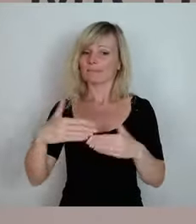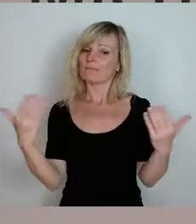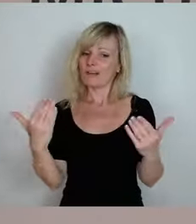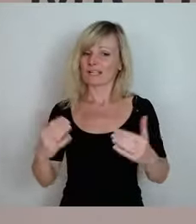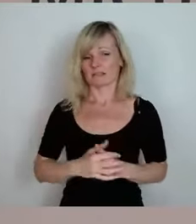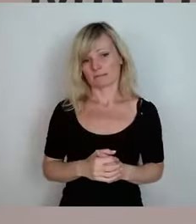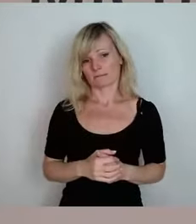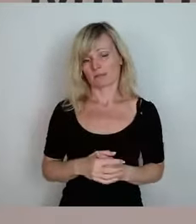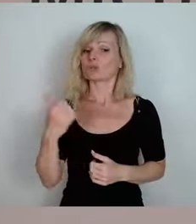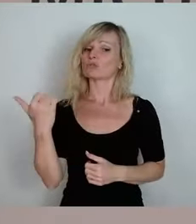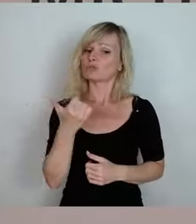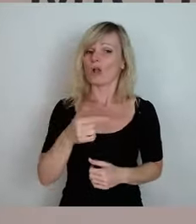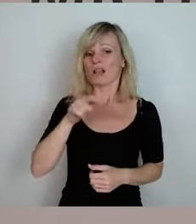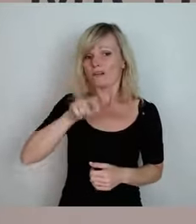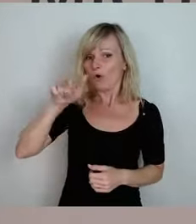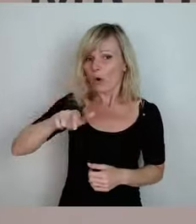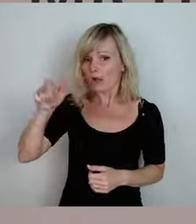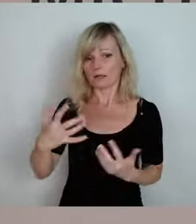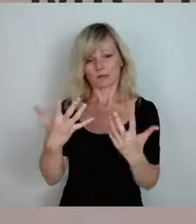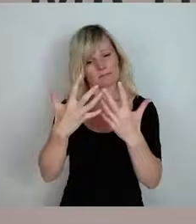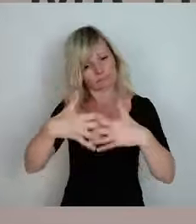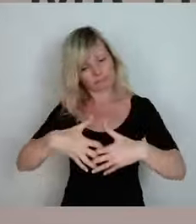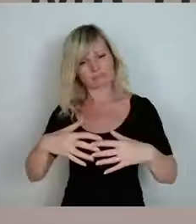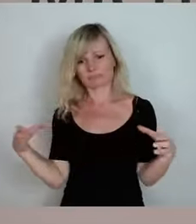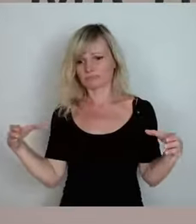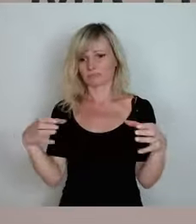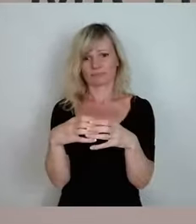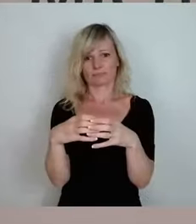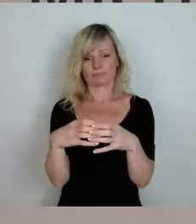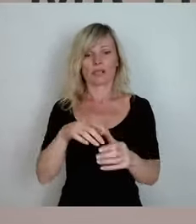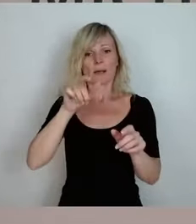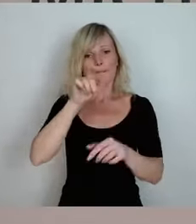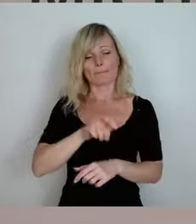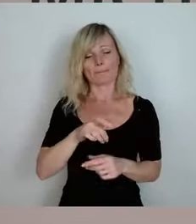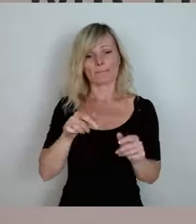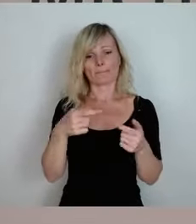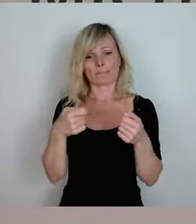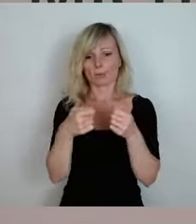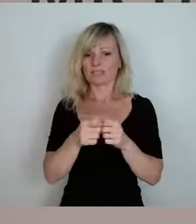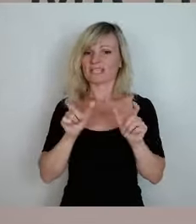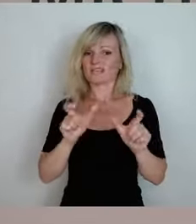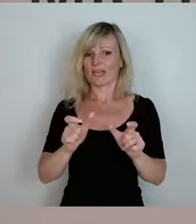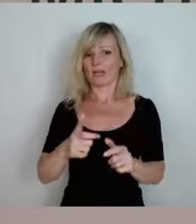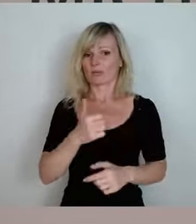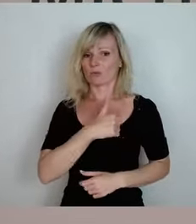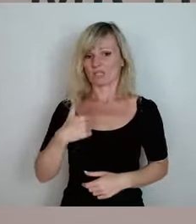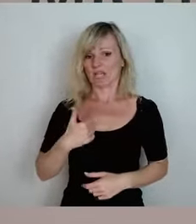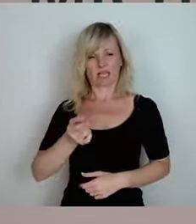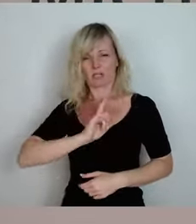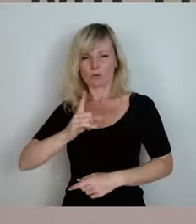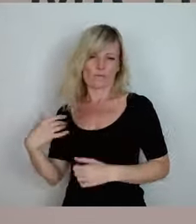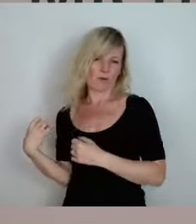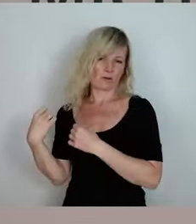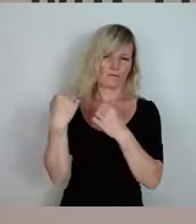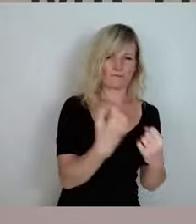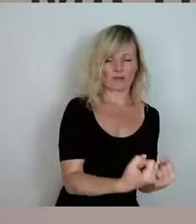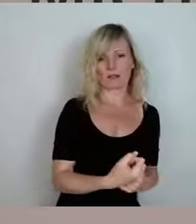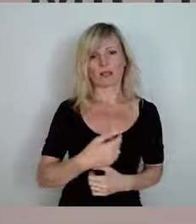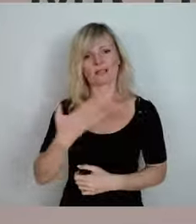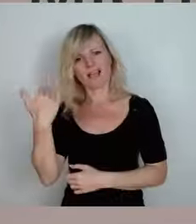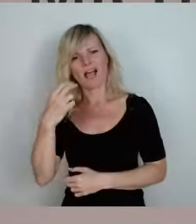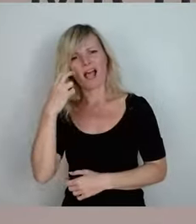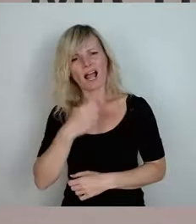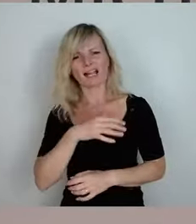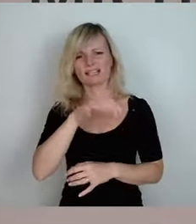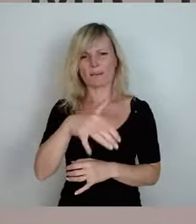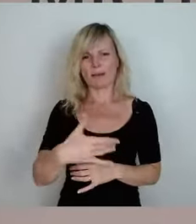ist, was füreinander einsteht. Die Bundeswehrsoldaten, die sind sofort hingefahren. Dieser alte Backerfahrer mit seinen 70 Jahren, der da unten an